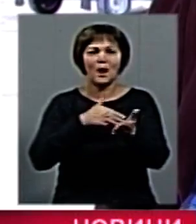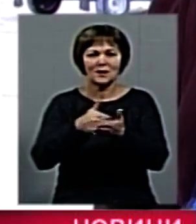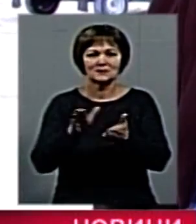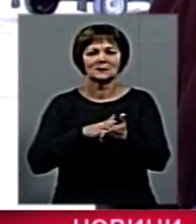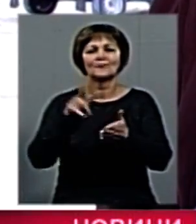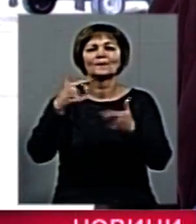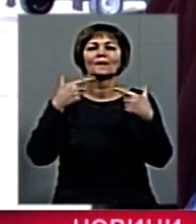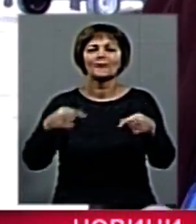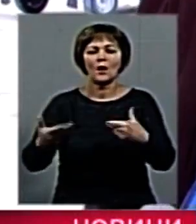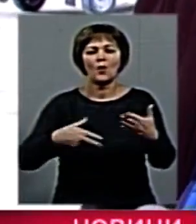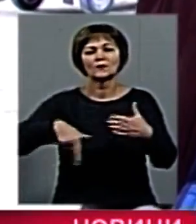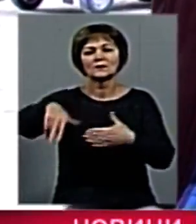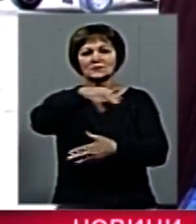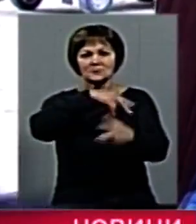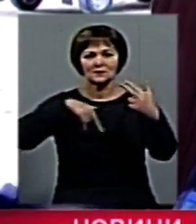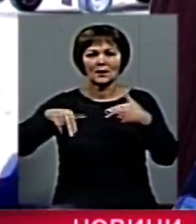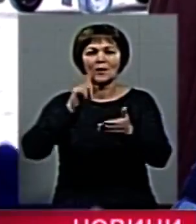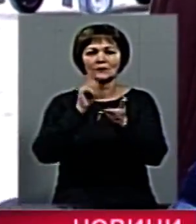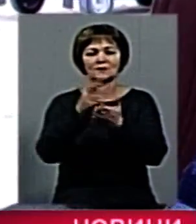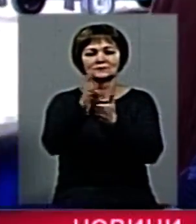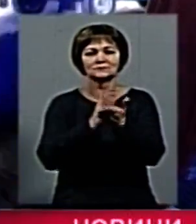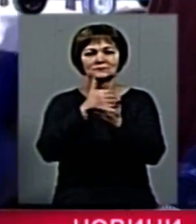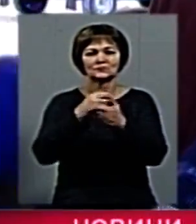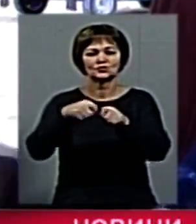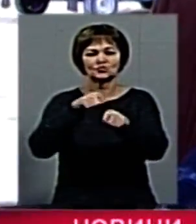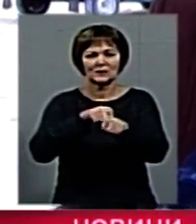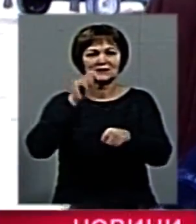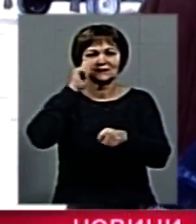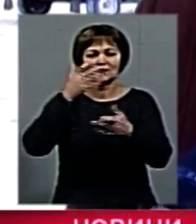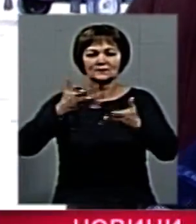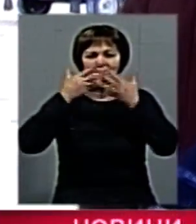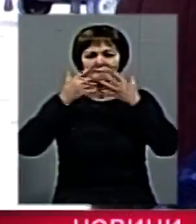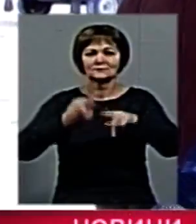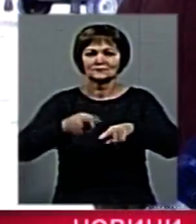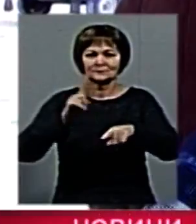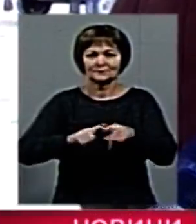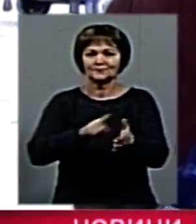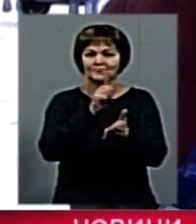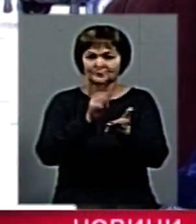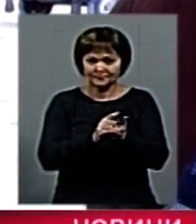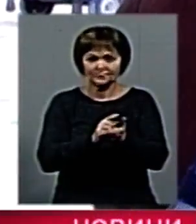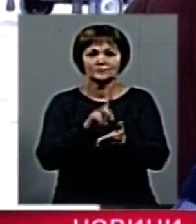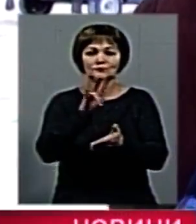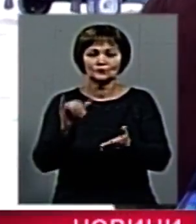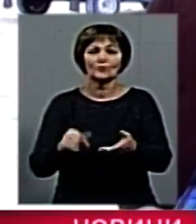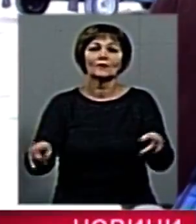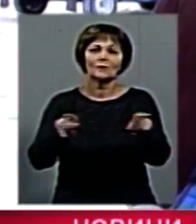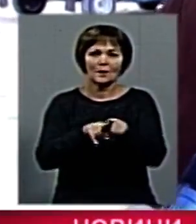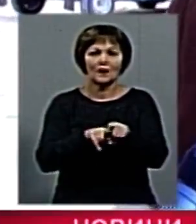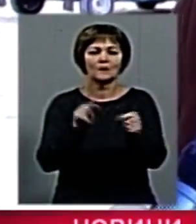спальні, там, де ходиш на кухні, порізати чесник, цибулю, щоб дихати цими фітонцидами. Ну, а так